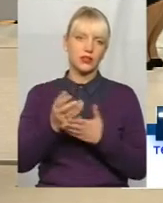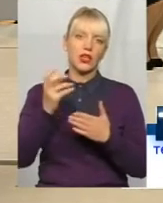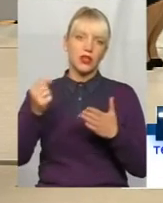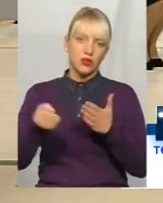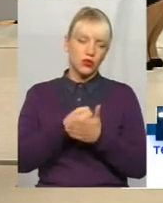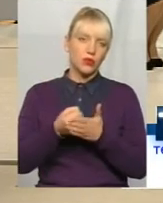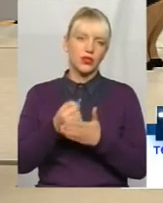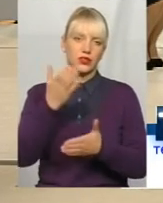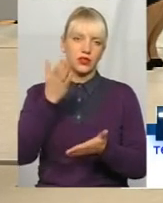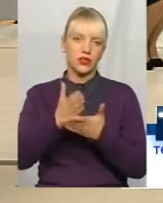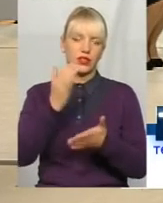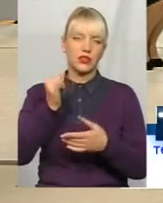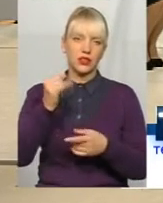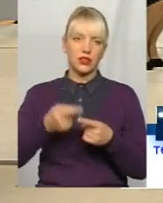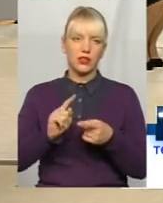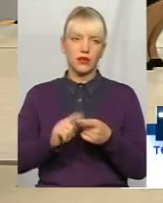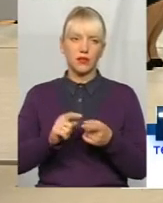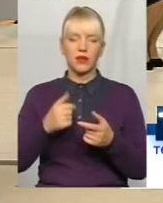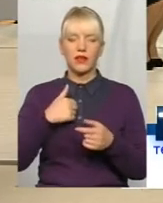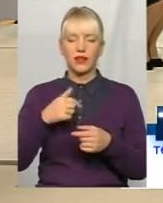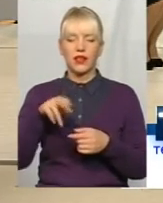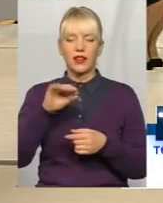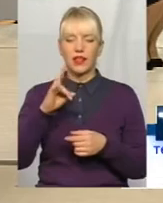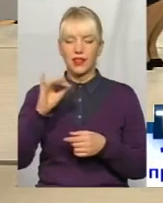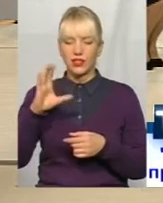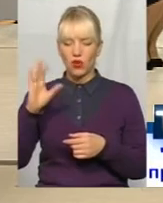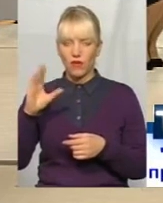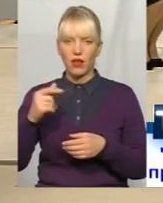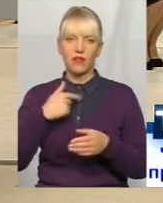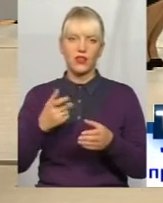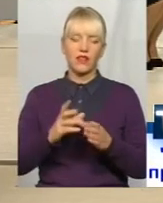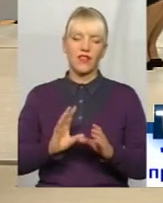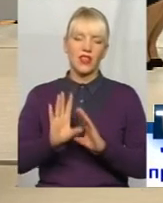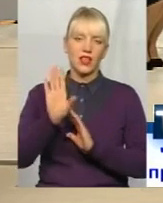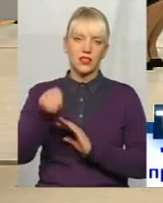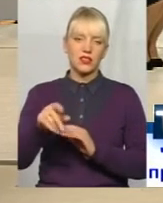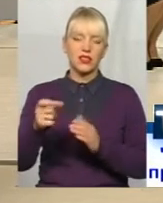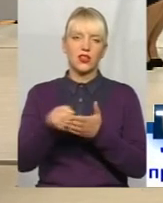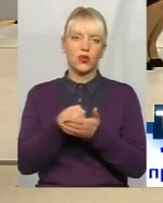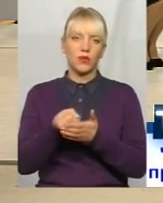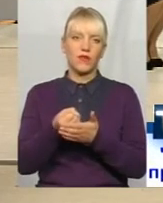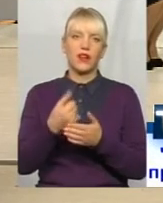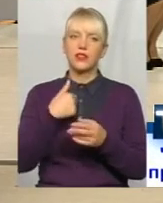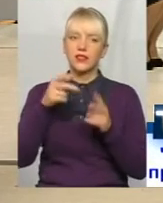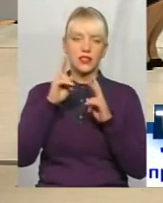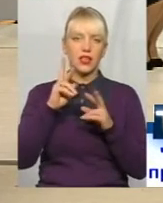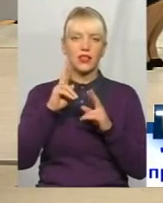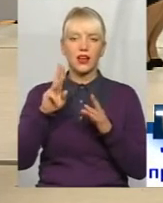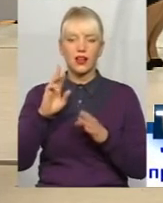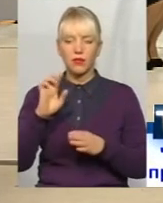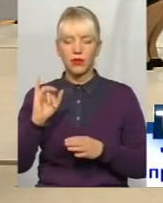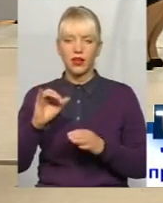Комітету Днісової, вони си не йшли в зал і проголосували. Якби не добивалися, то я не знаю, яким би чином могли б